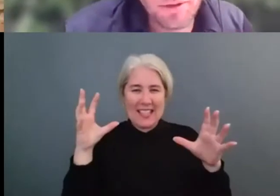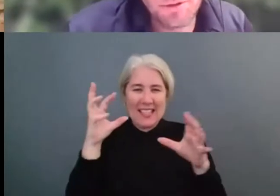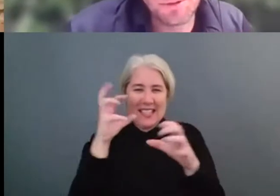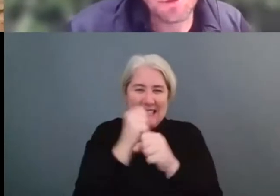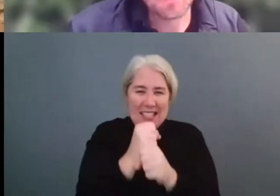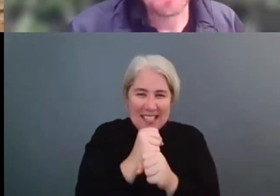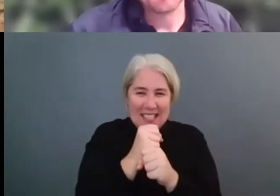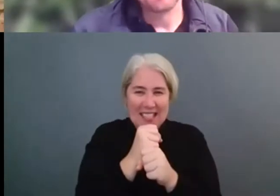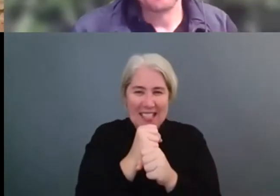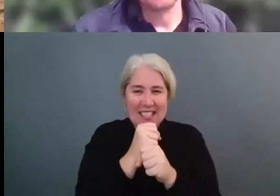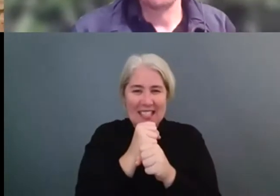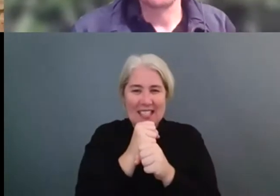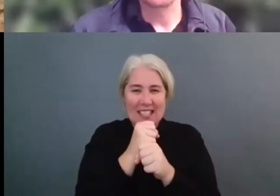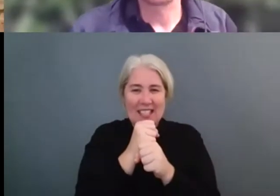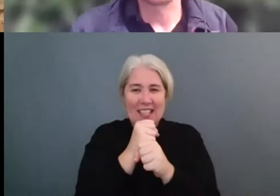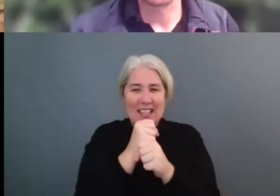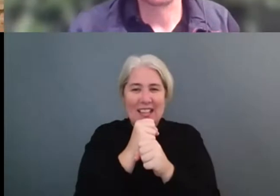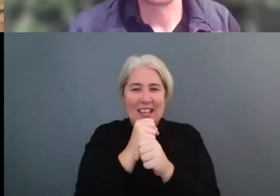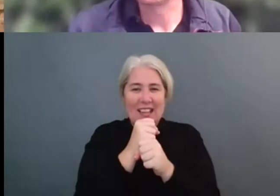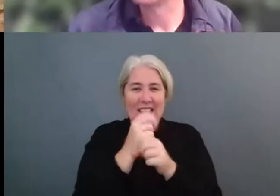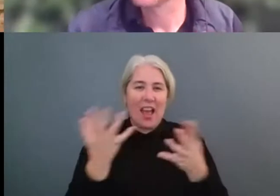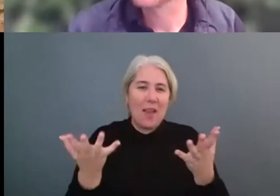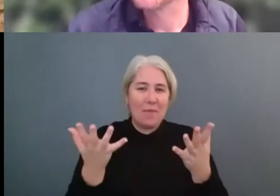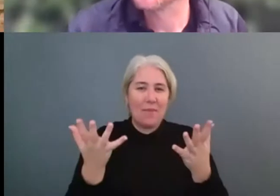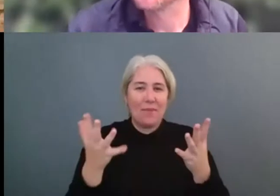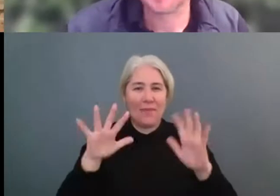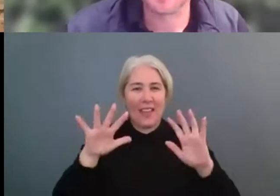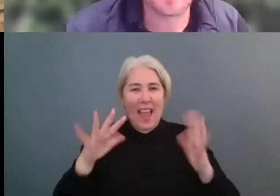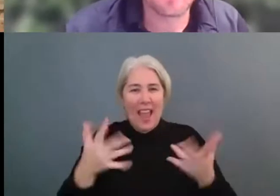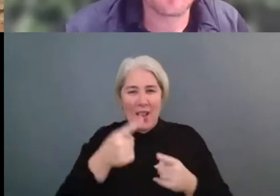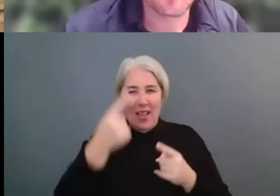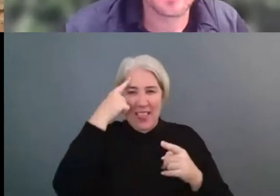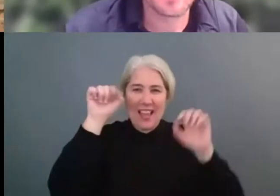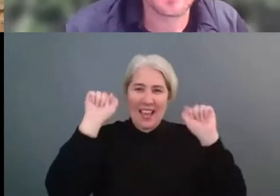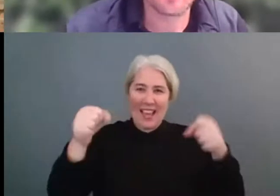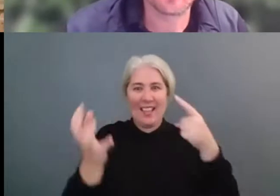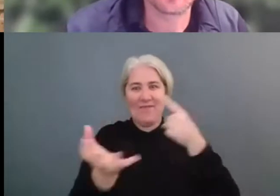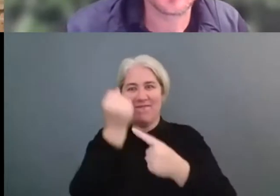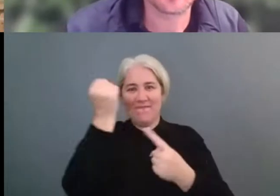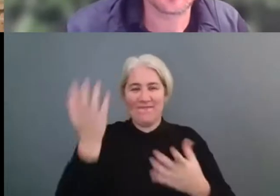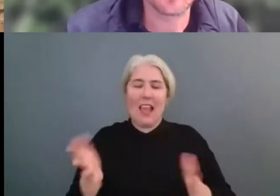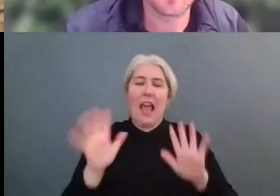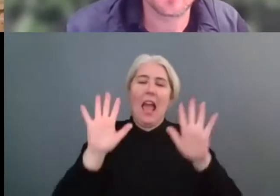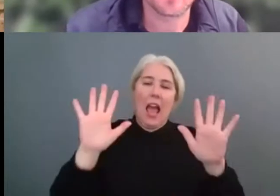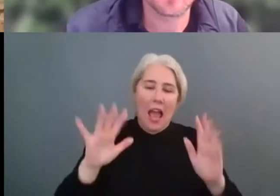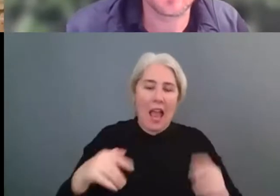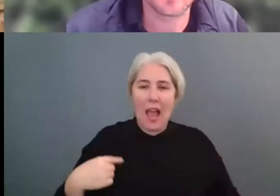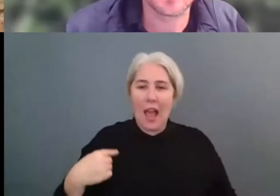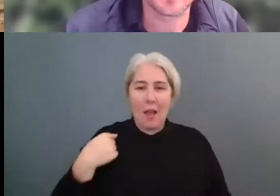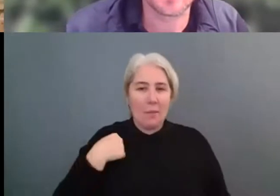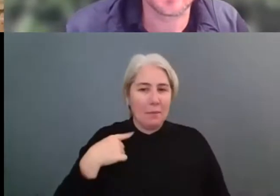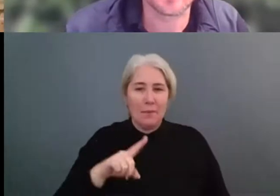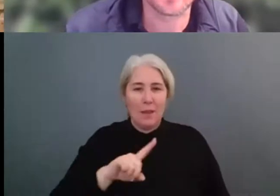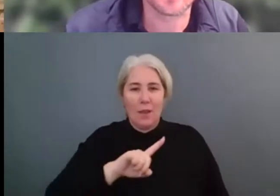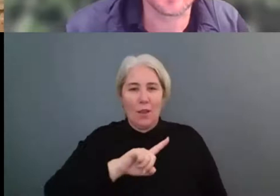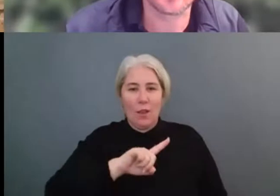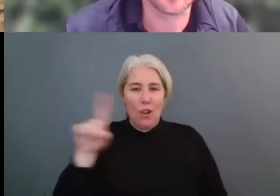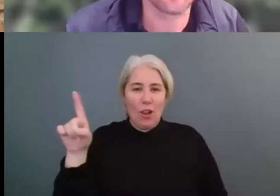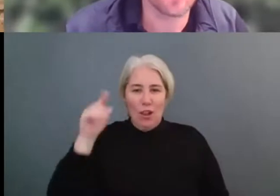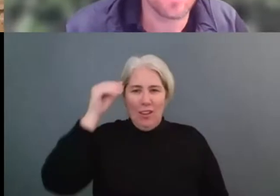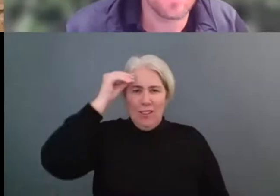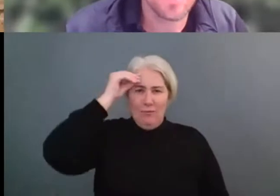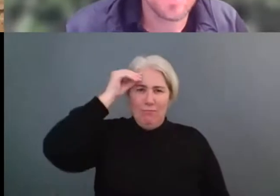expert du du numérique responsable dont je vais pas rester à prenez des recommandations qui est